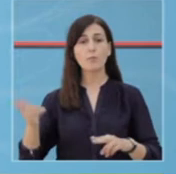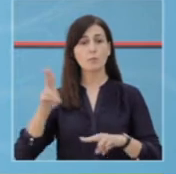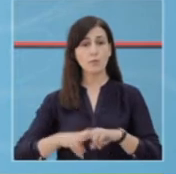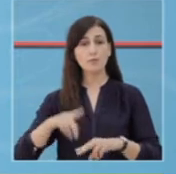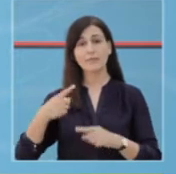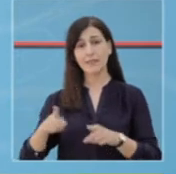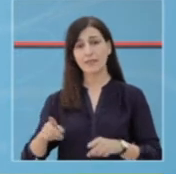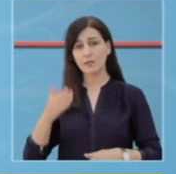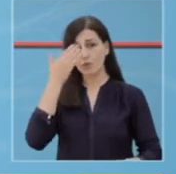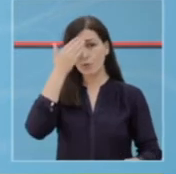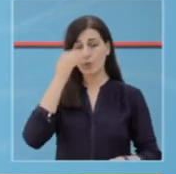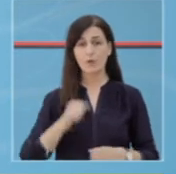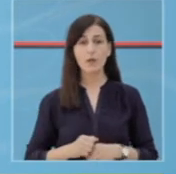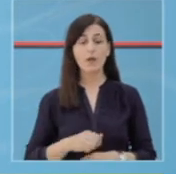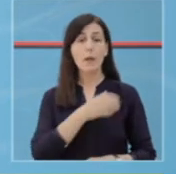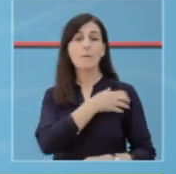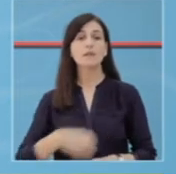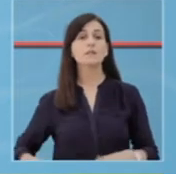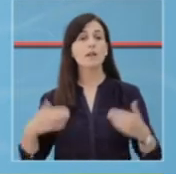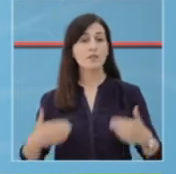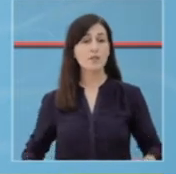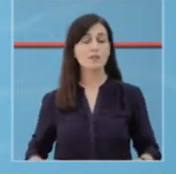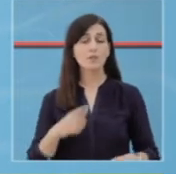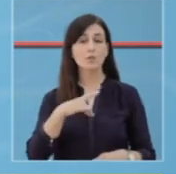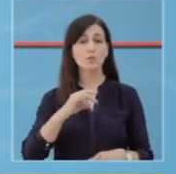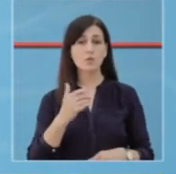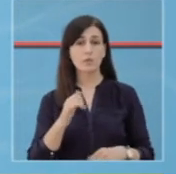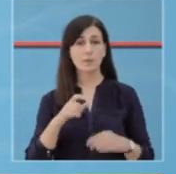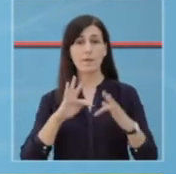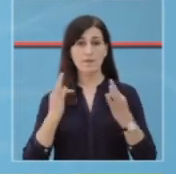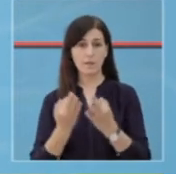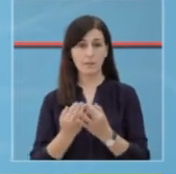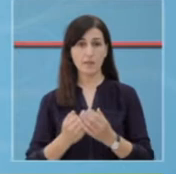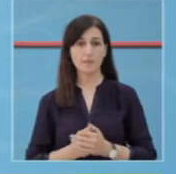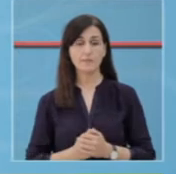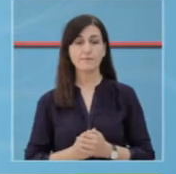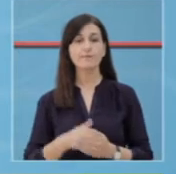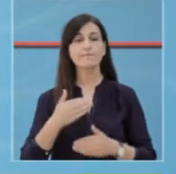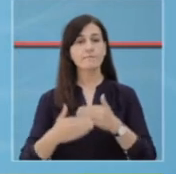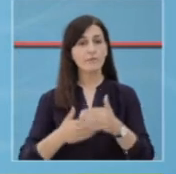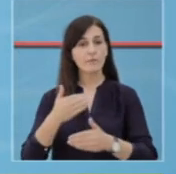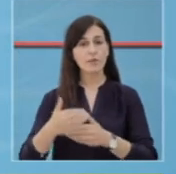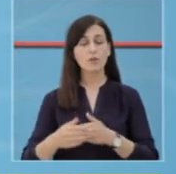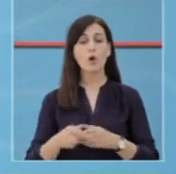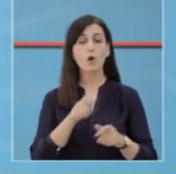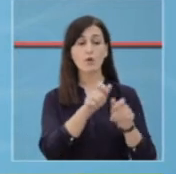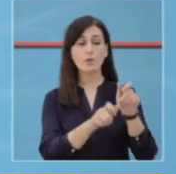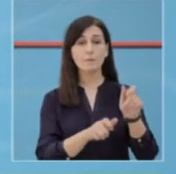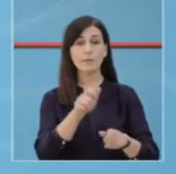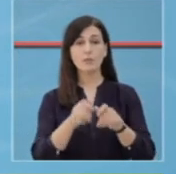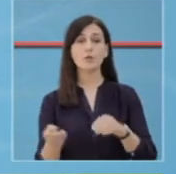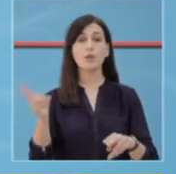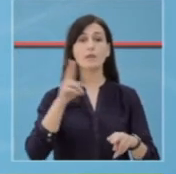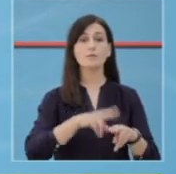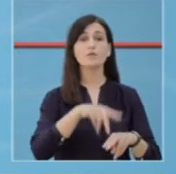leukozës. Ministria Shëndecis dhe Mbrojti Sociale ishprengu shullimet familjes. Vionë të ketë shtrimet e